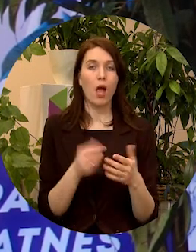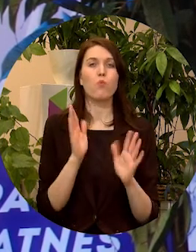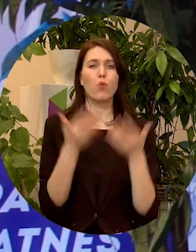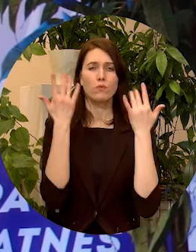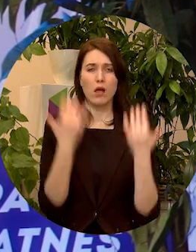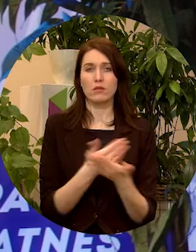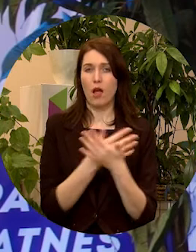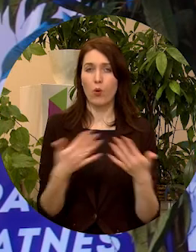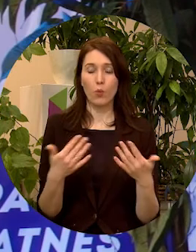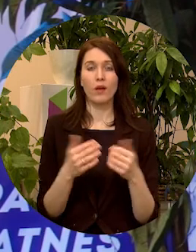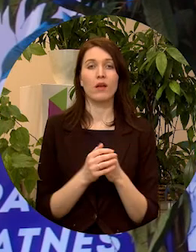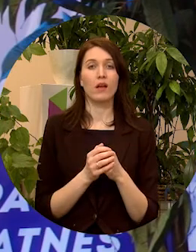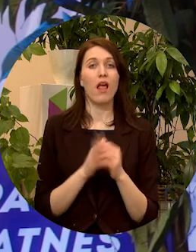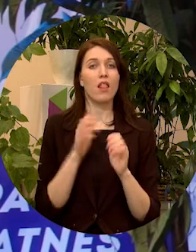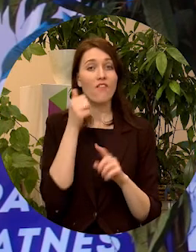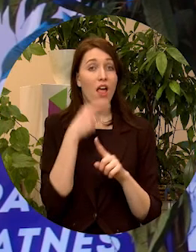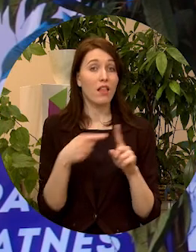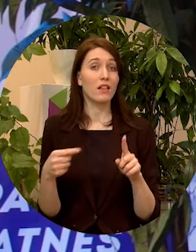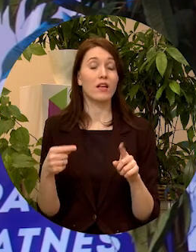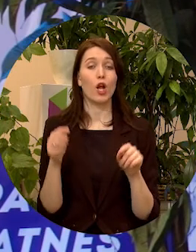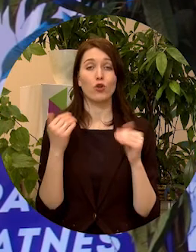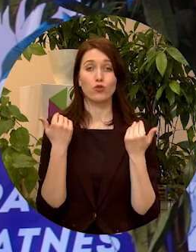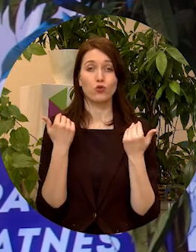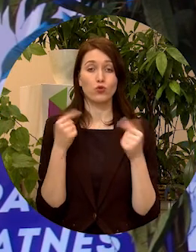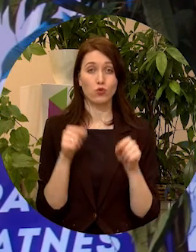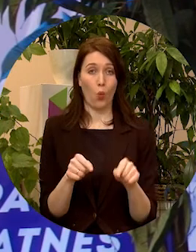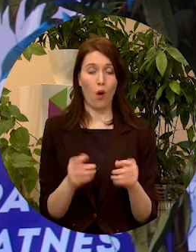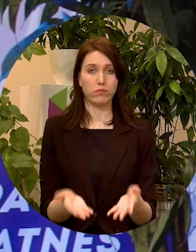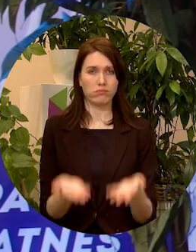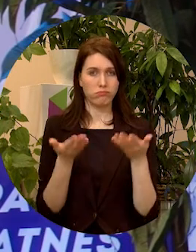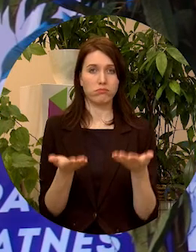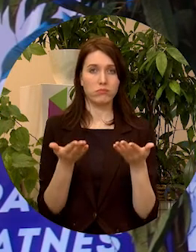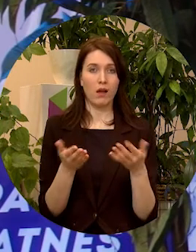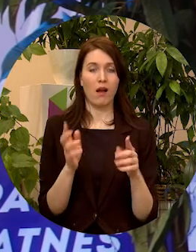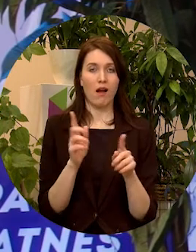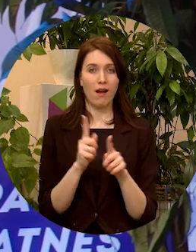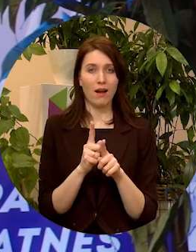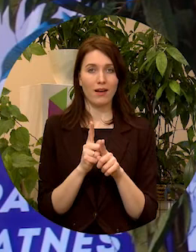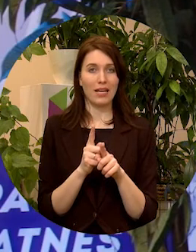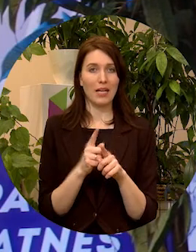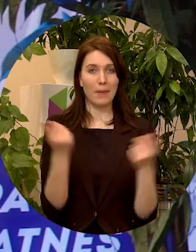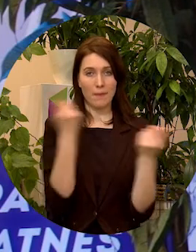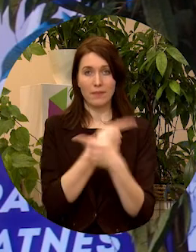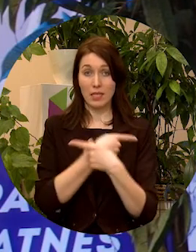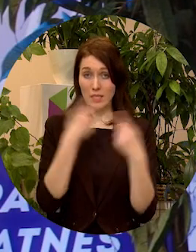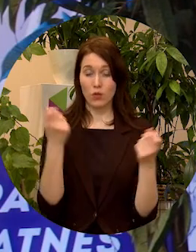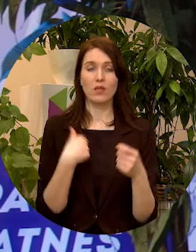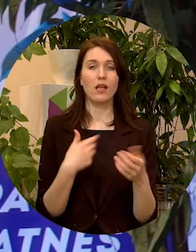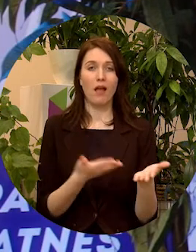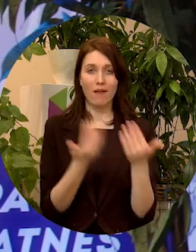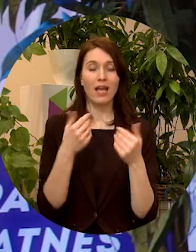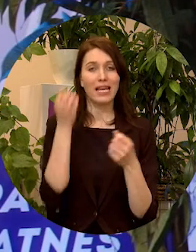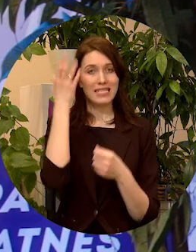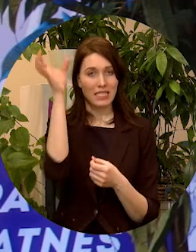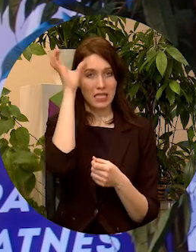pasākumi, bet tad, lai vēlreiz šo te uzsvērtu un izziņotu, tad arī es aicināšu